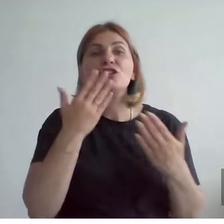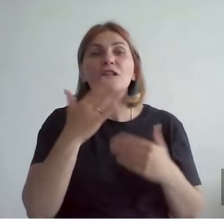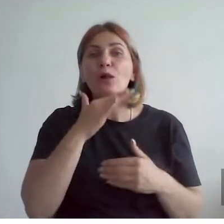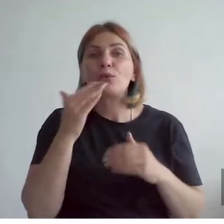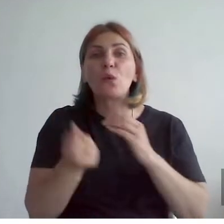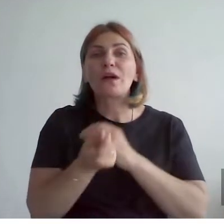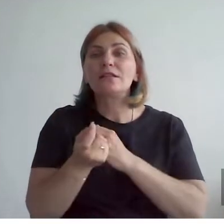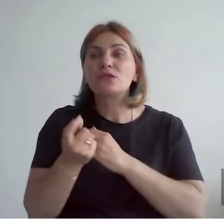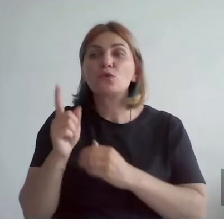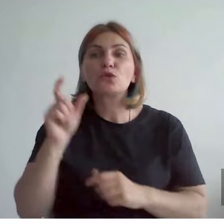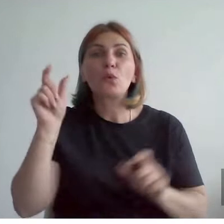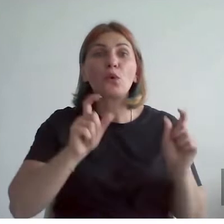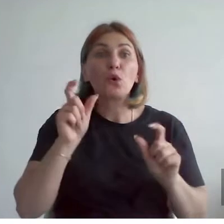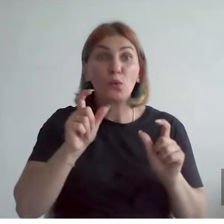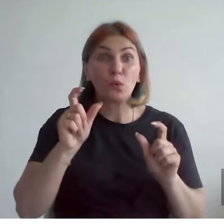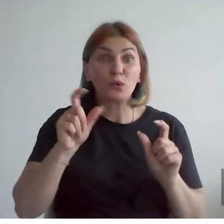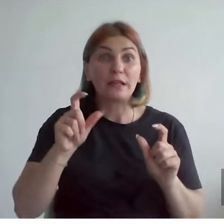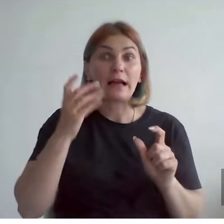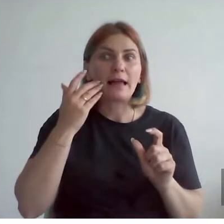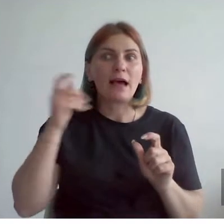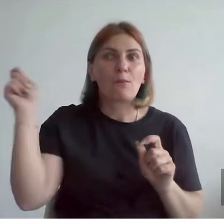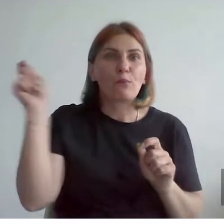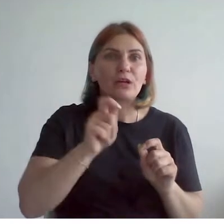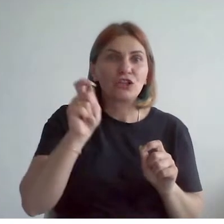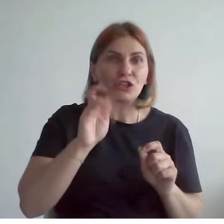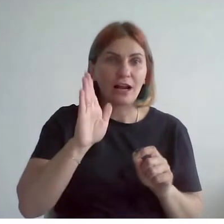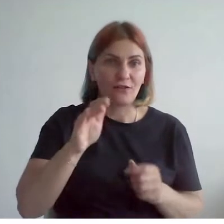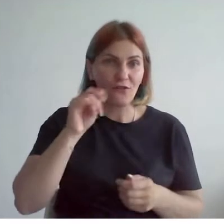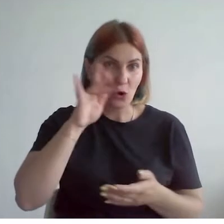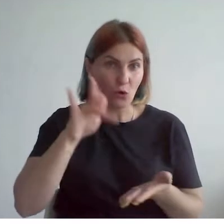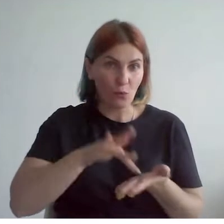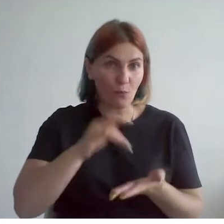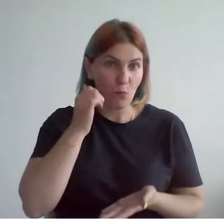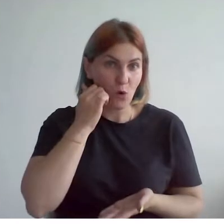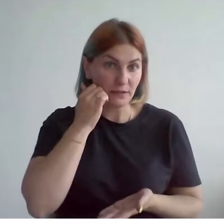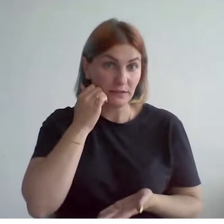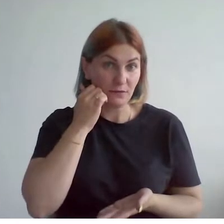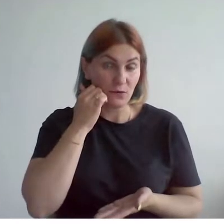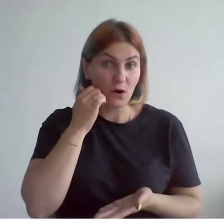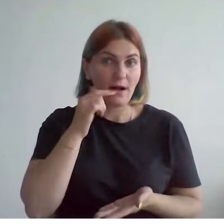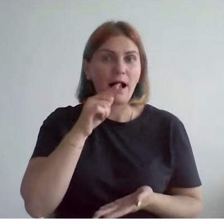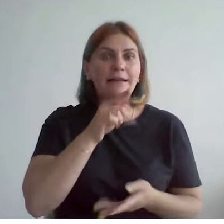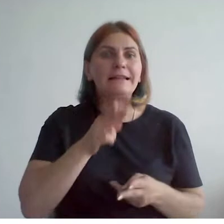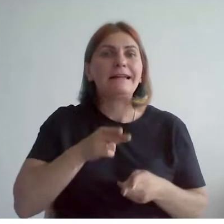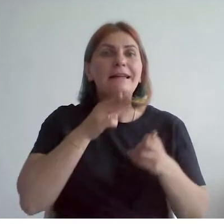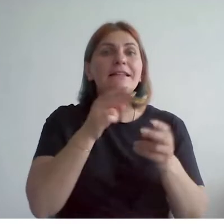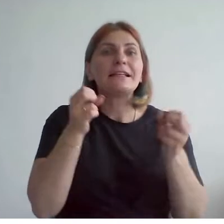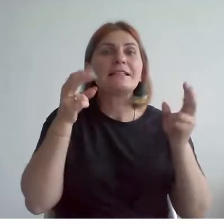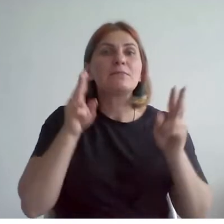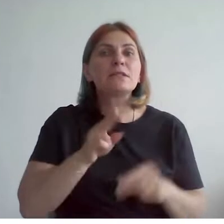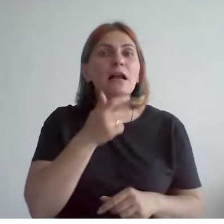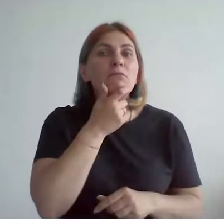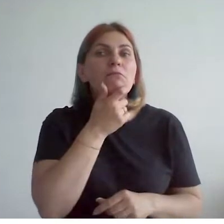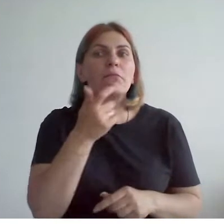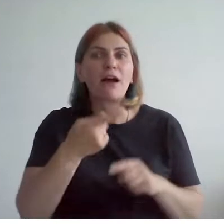люди, которые приезжали в столицу, они даже в Москву, они даже ездили специально полюбоваться этим